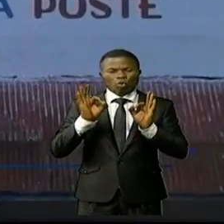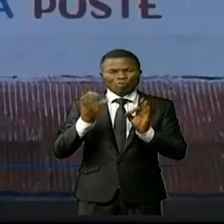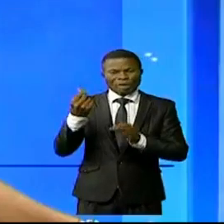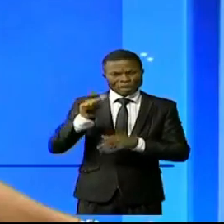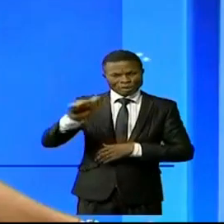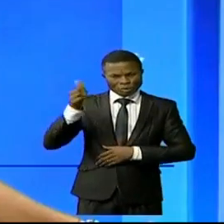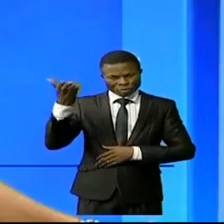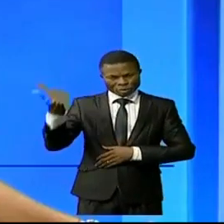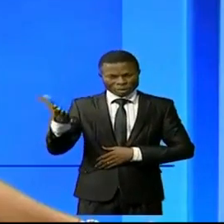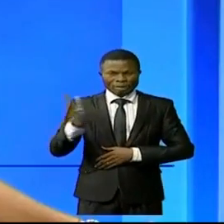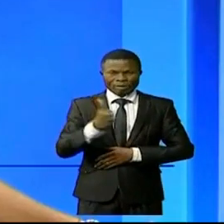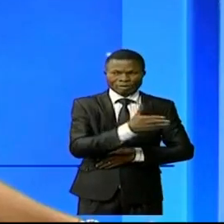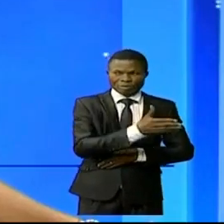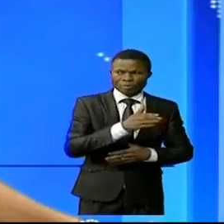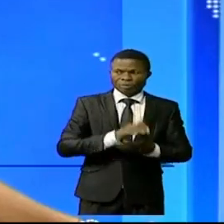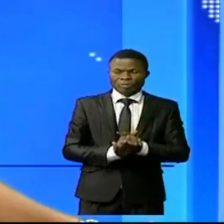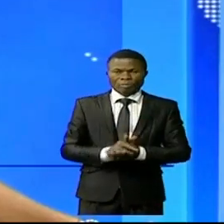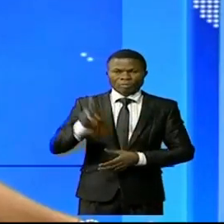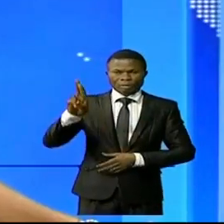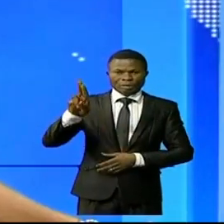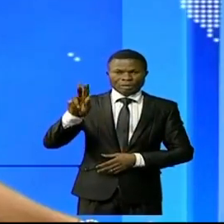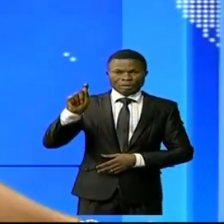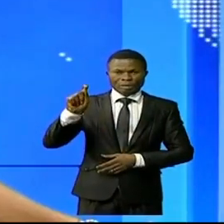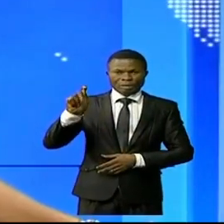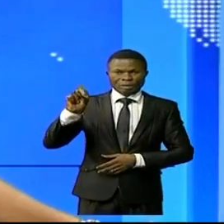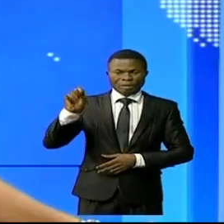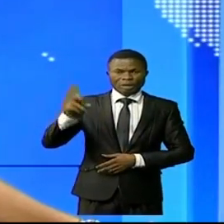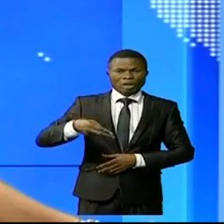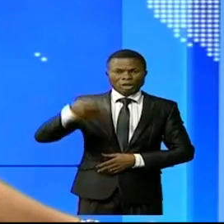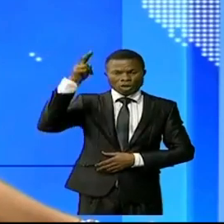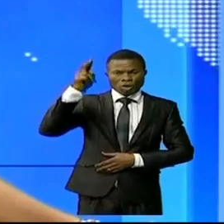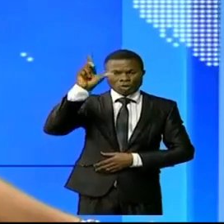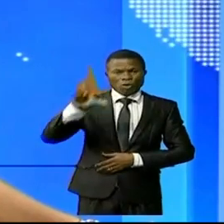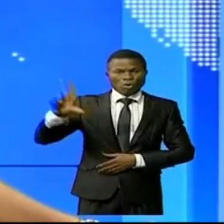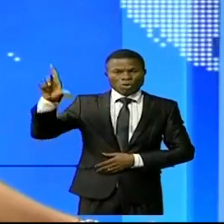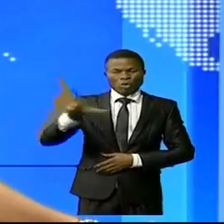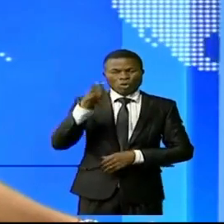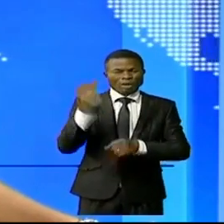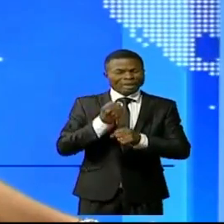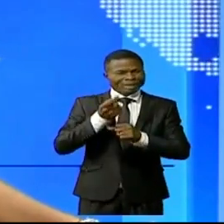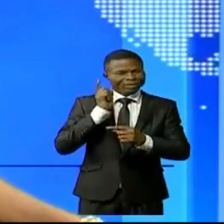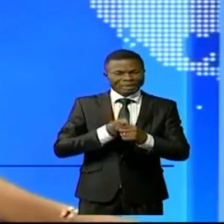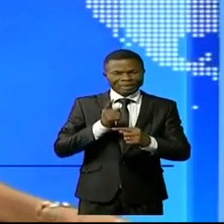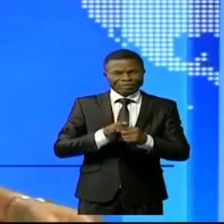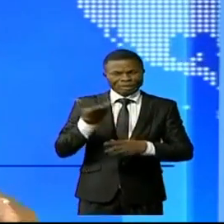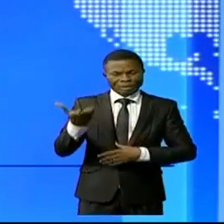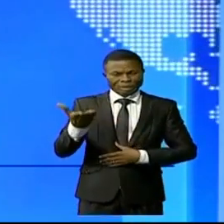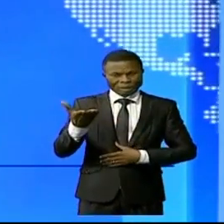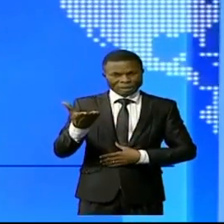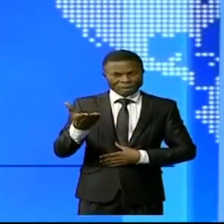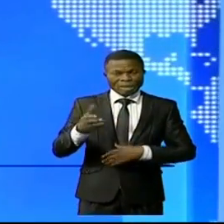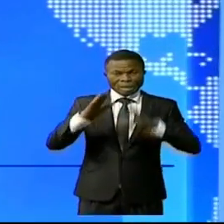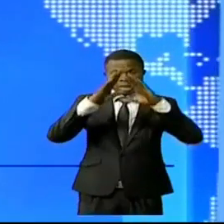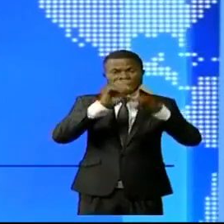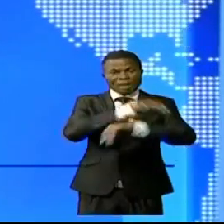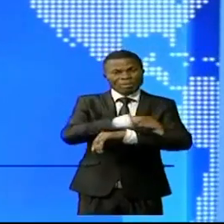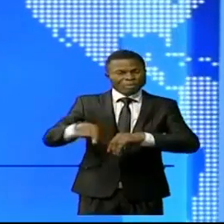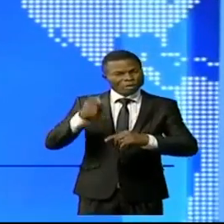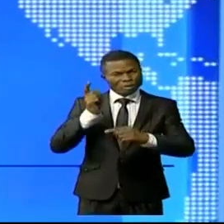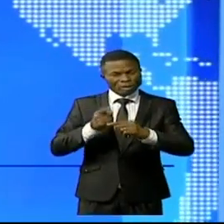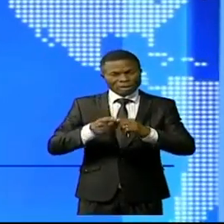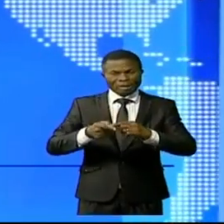comble. La RTNC Olomami travaille dans des conditions inacceptables, sans locaux et